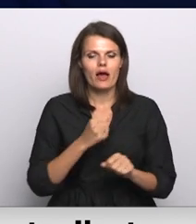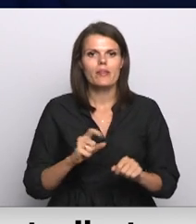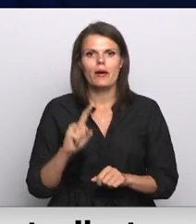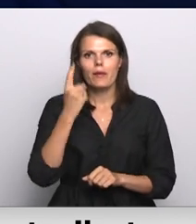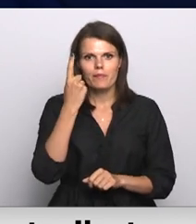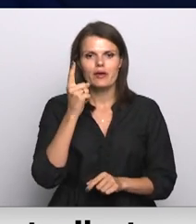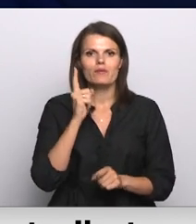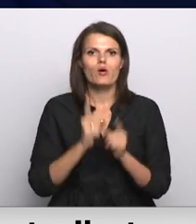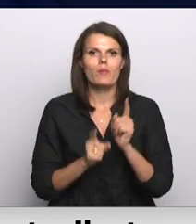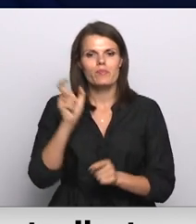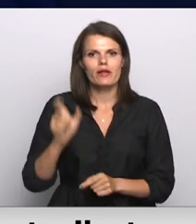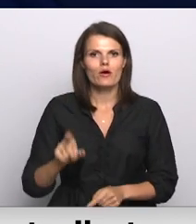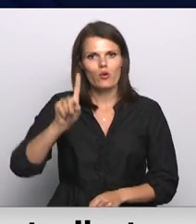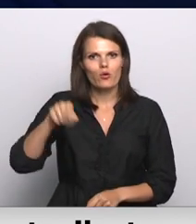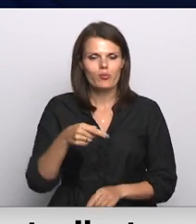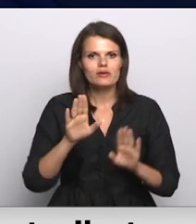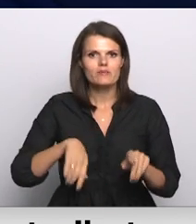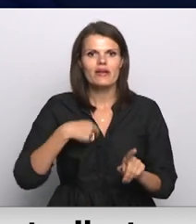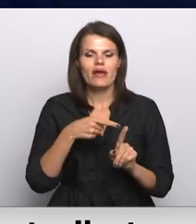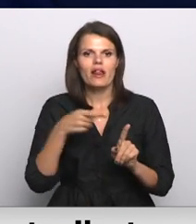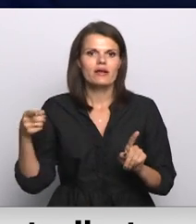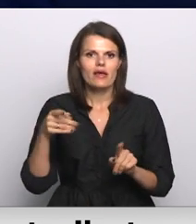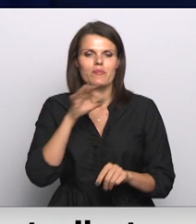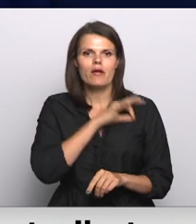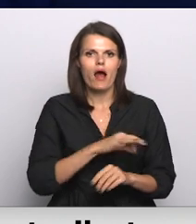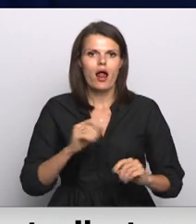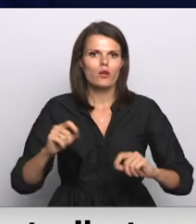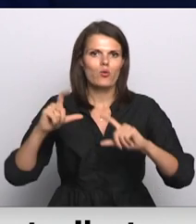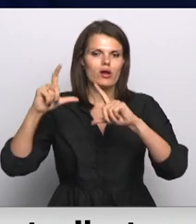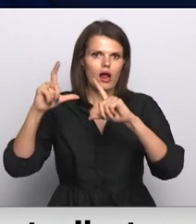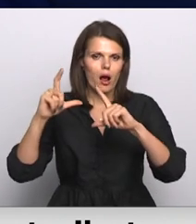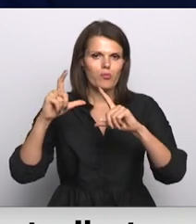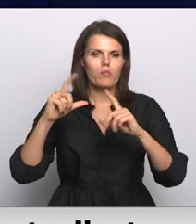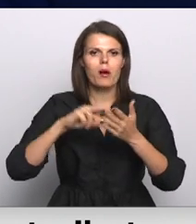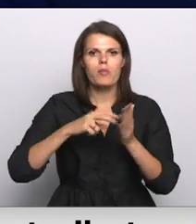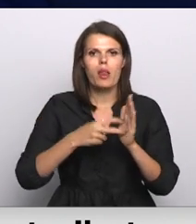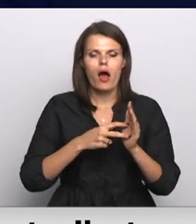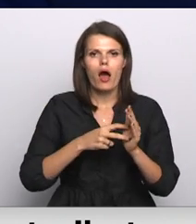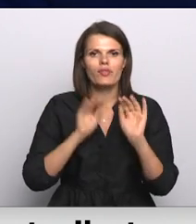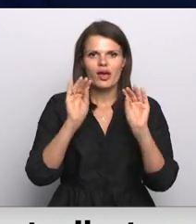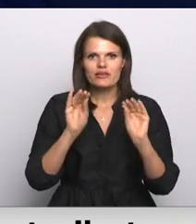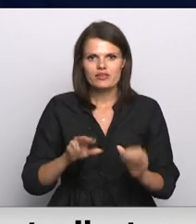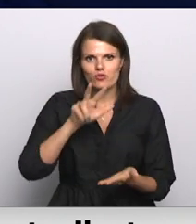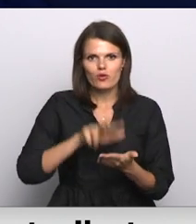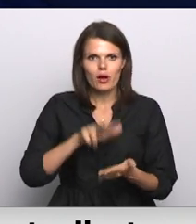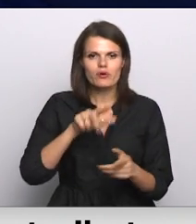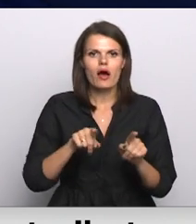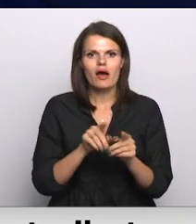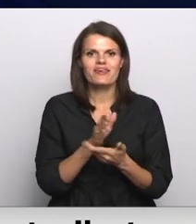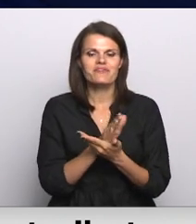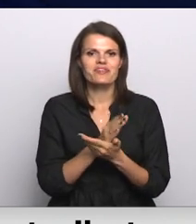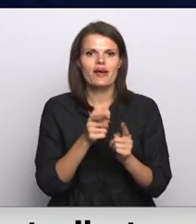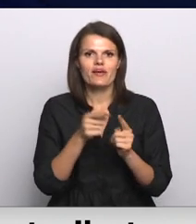pedagogu prasību proti par ilgtermiņa algu kāpuma, grafika, izstrādi un apstiprināšanu arī vidēji termiņa